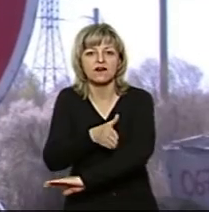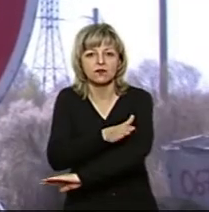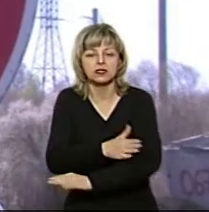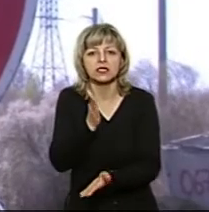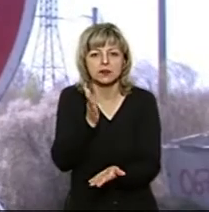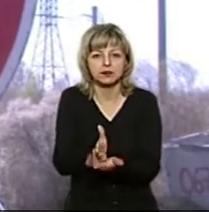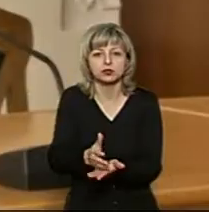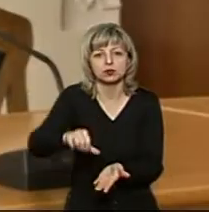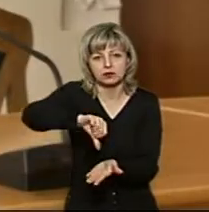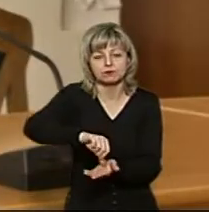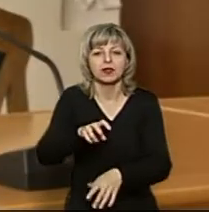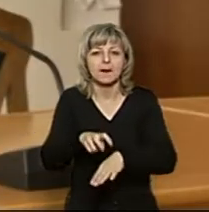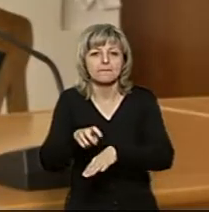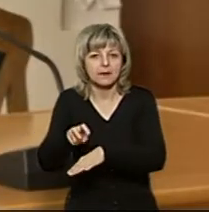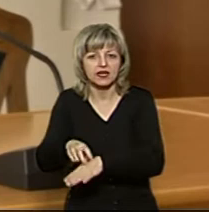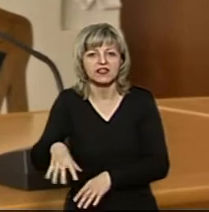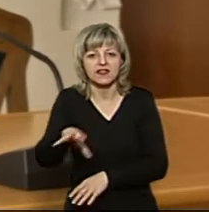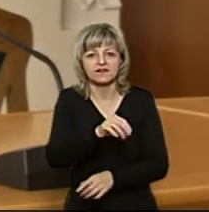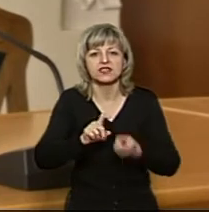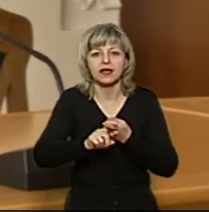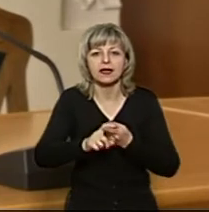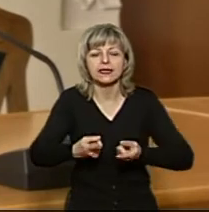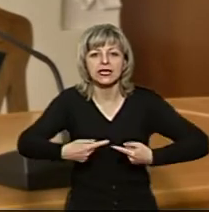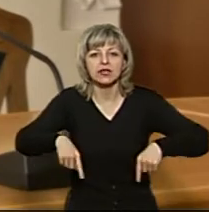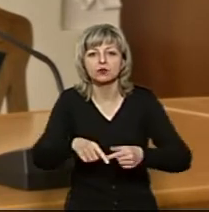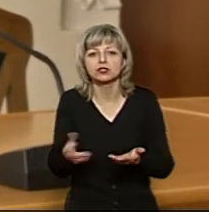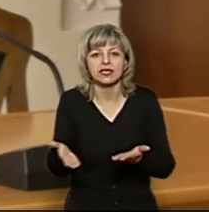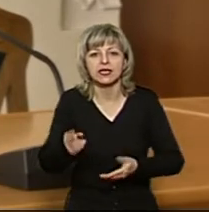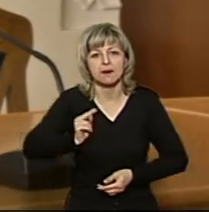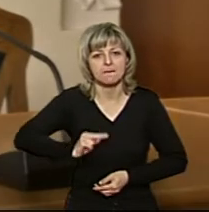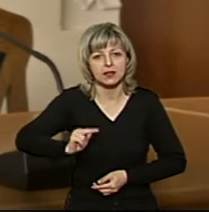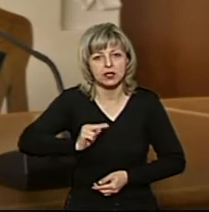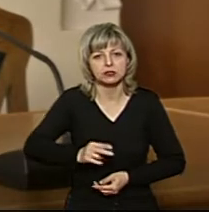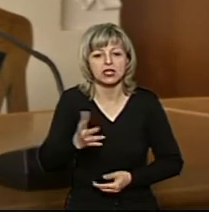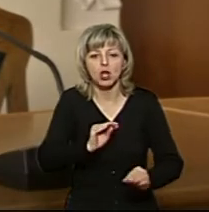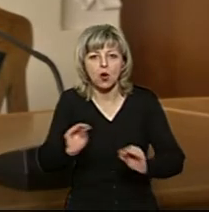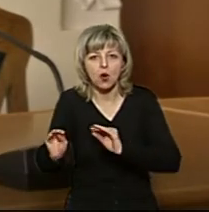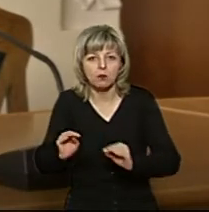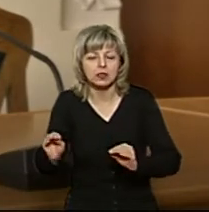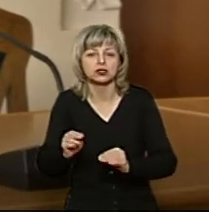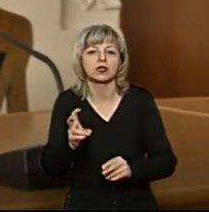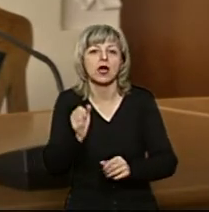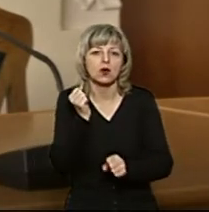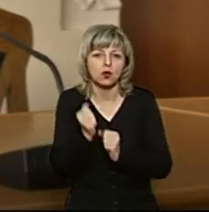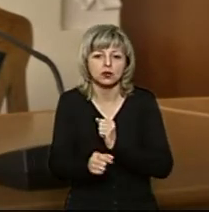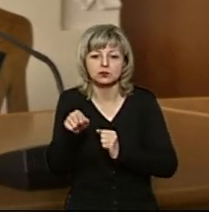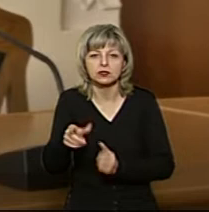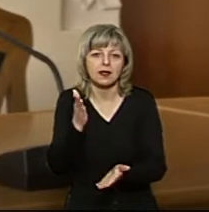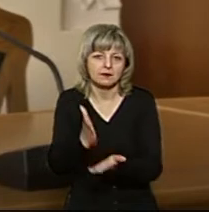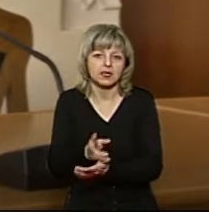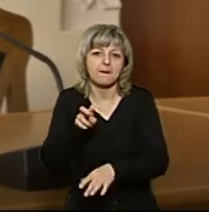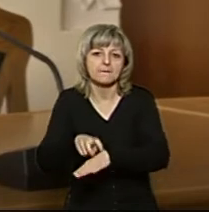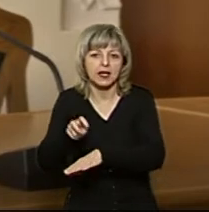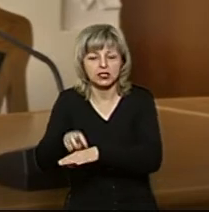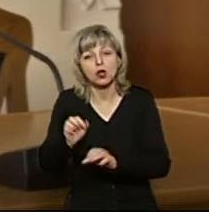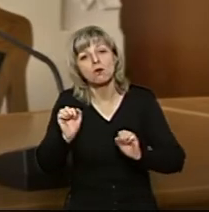присутні медики. Всі карантинні пости, які працюють, які облаштовані, на кожному з них присутні медики.